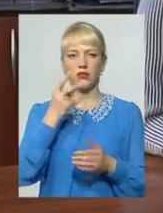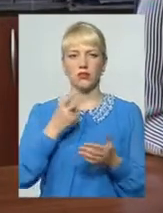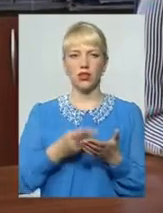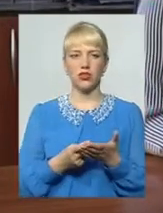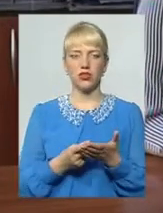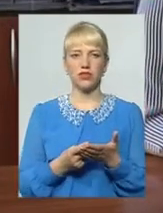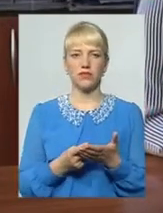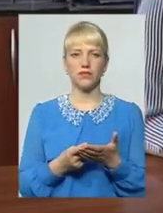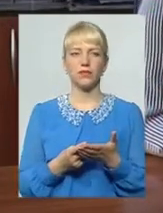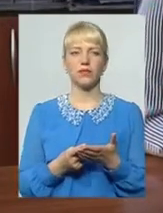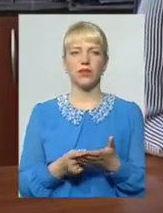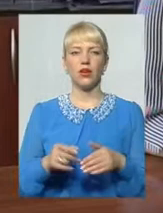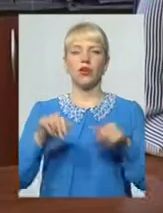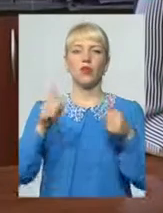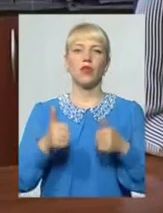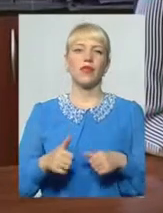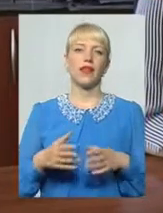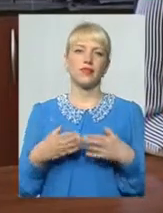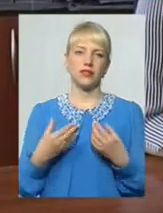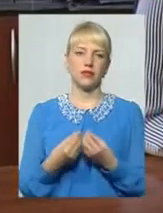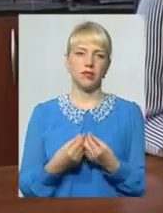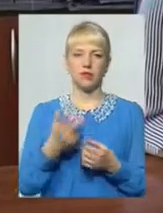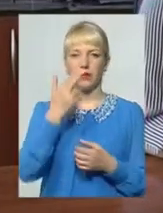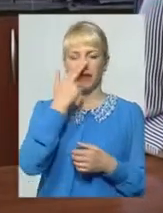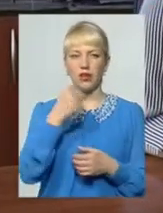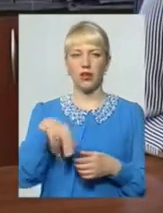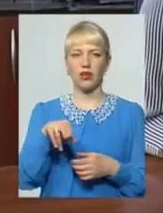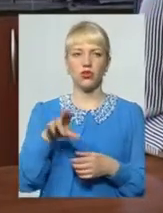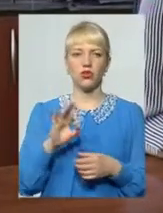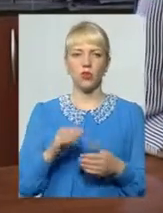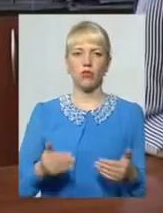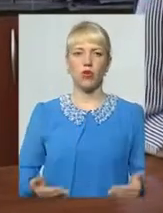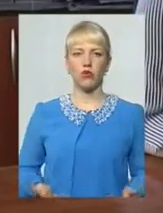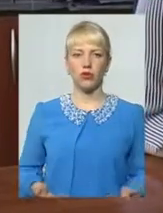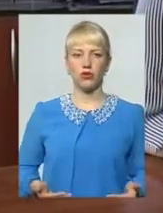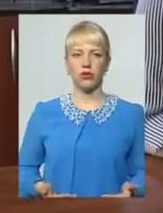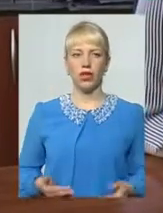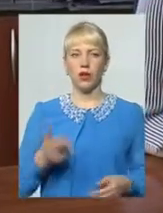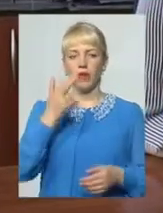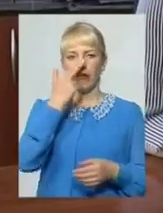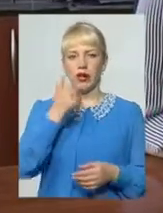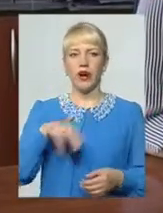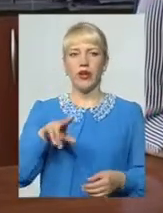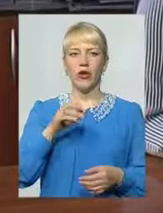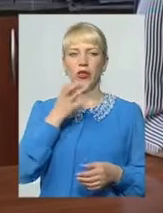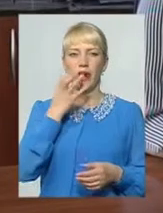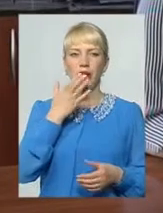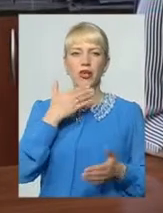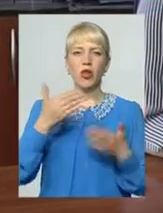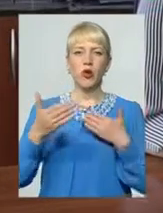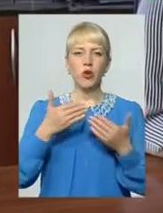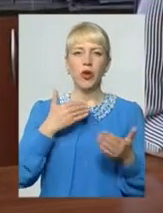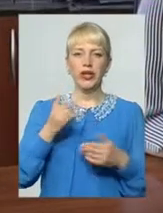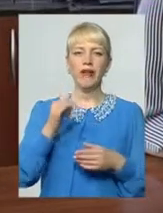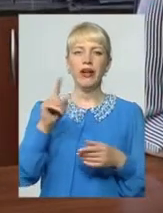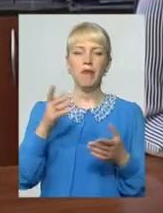модель сім'ї, привикають до певного побуту, привикають до теплих стосунків